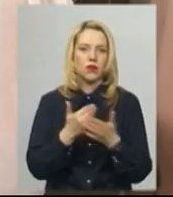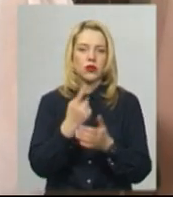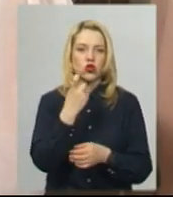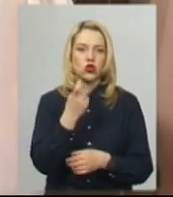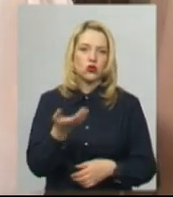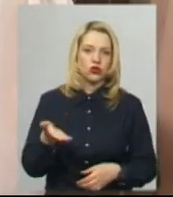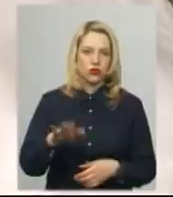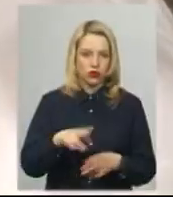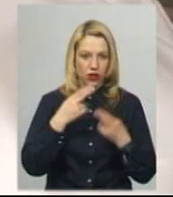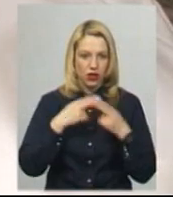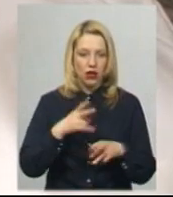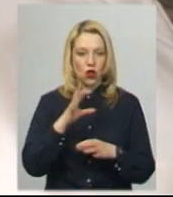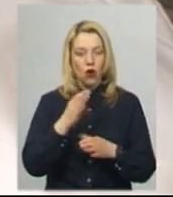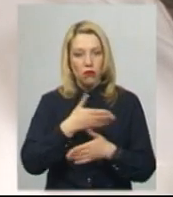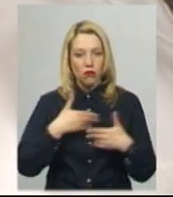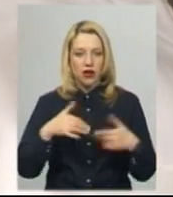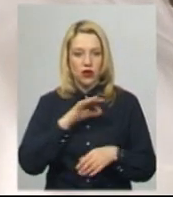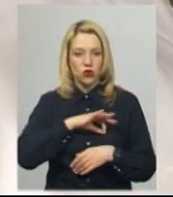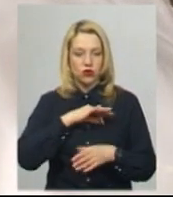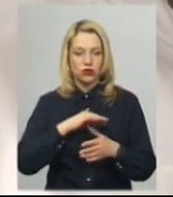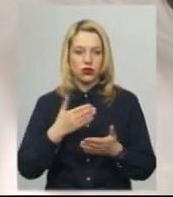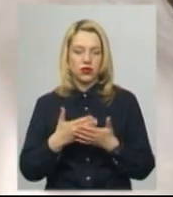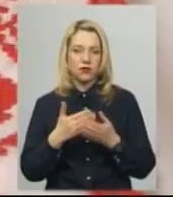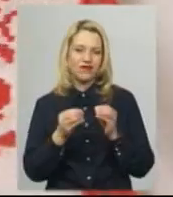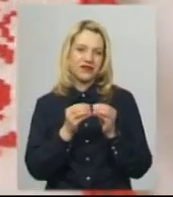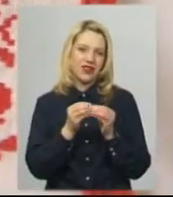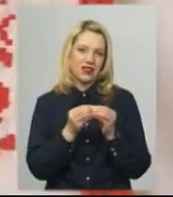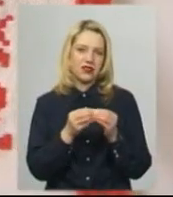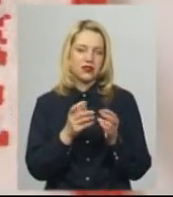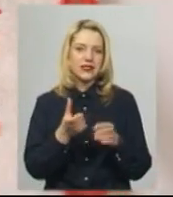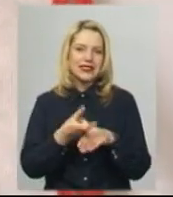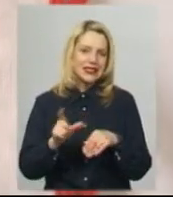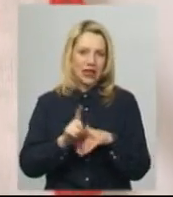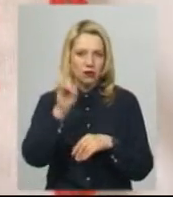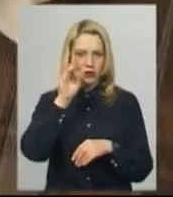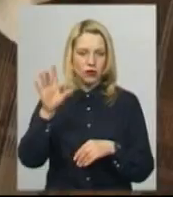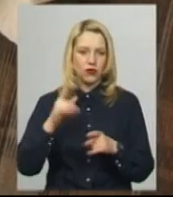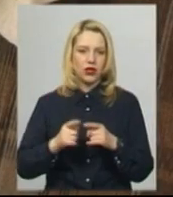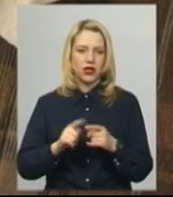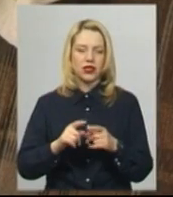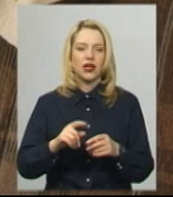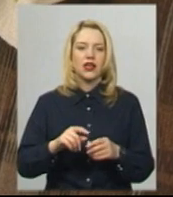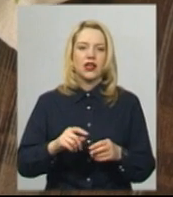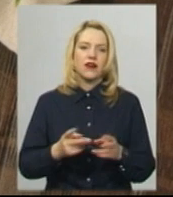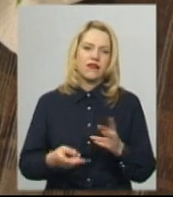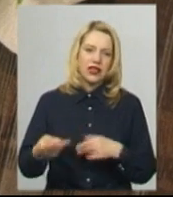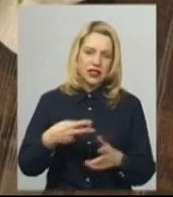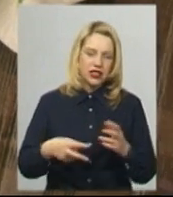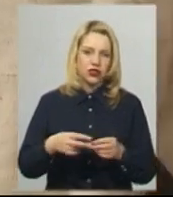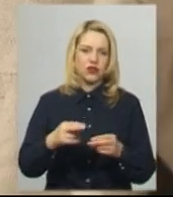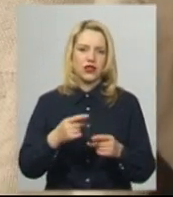технік, але ми користуємося приблизно десятьма такими більш популярними. Занизування, вирізування,